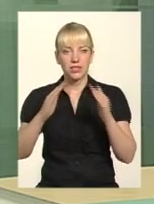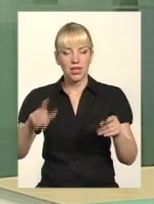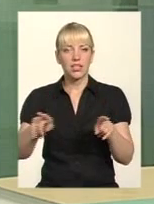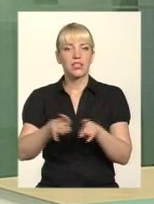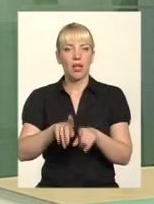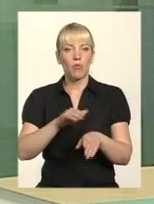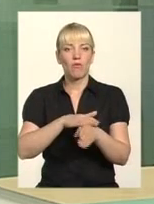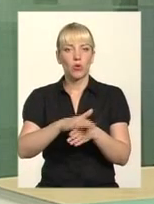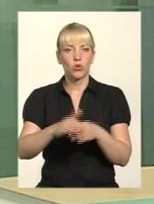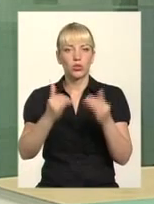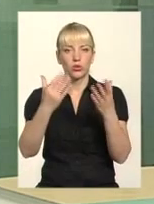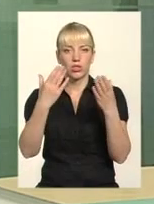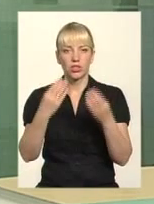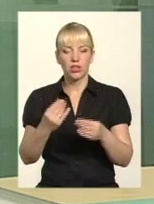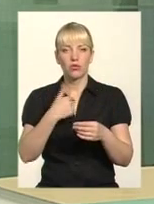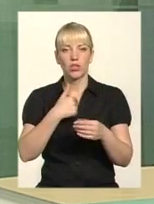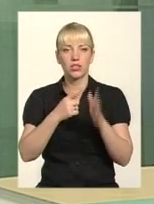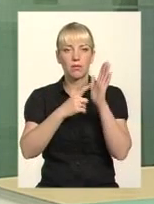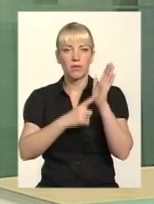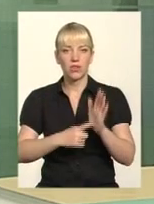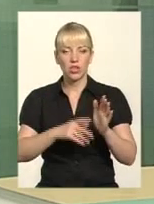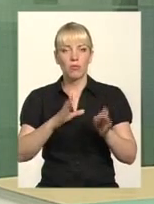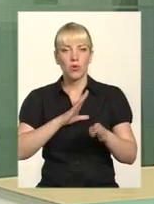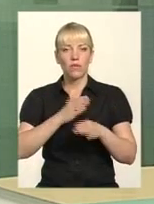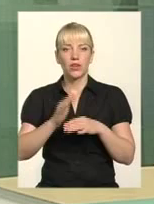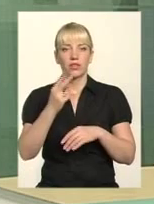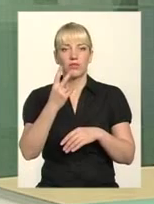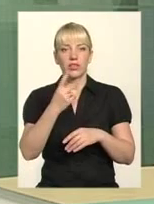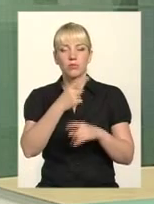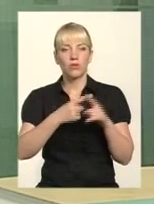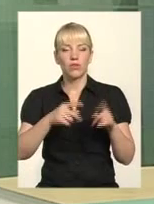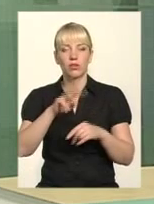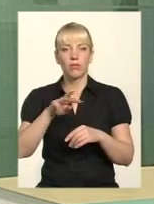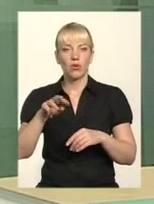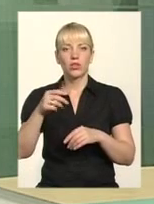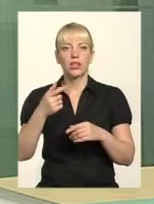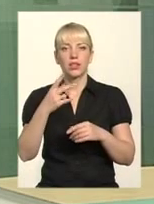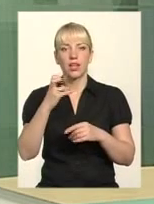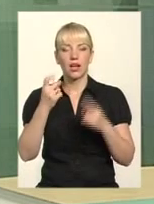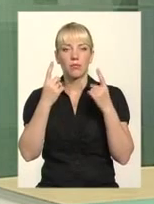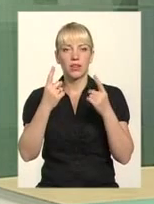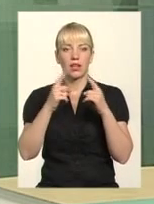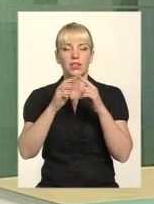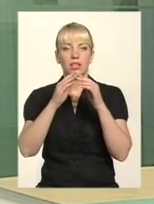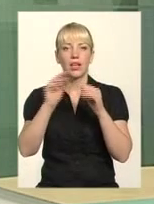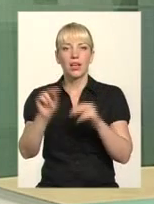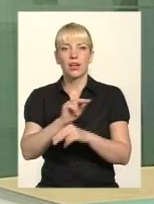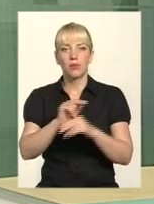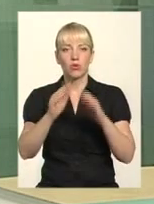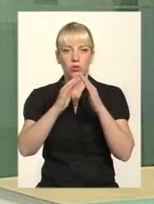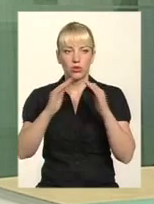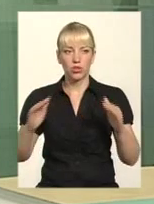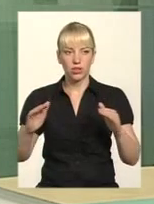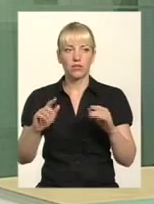на сьогоднішній на це півріччя було виділено близько 2,5 мільйонів на капітальний ремонт дахів. Тобто, щоб